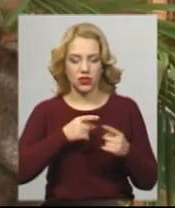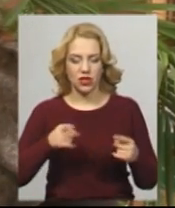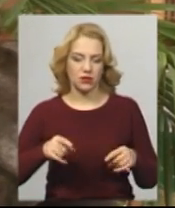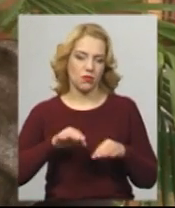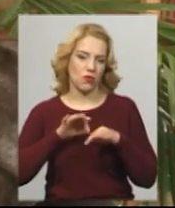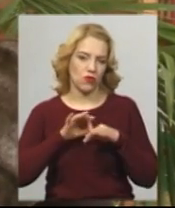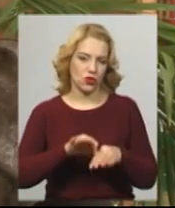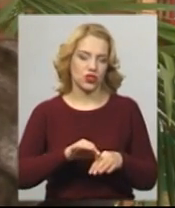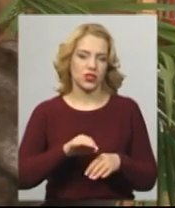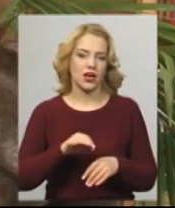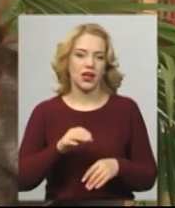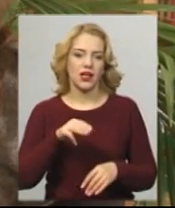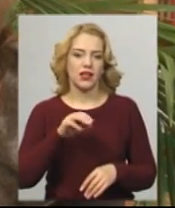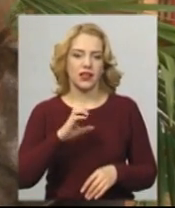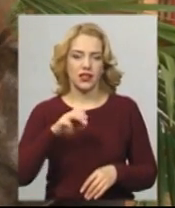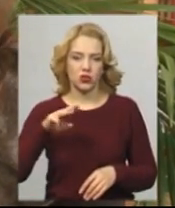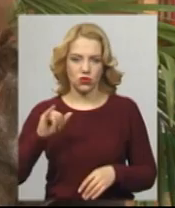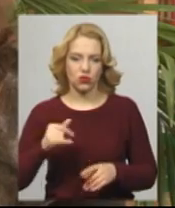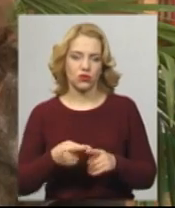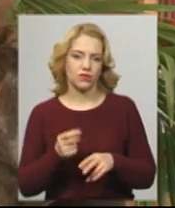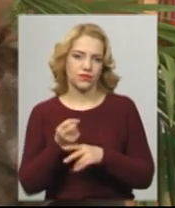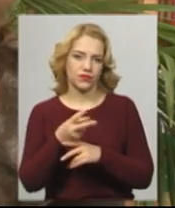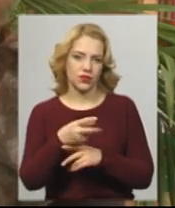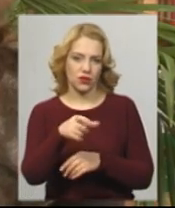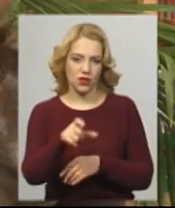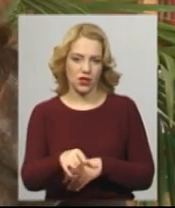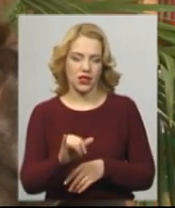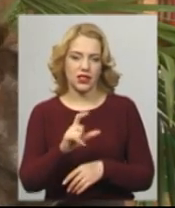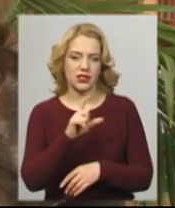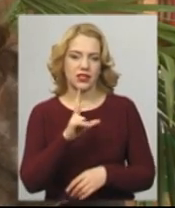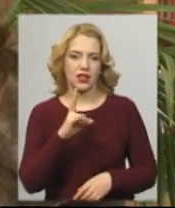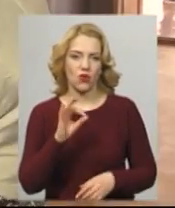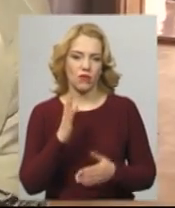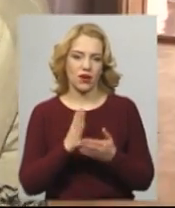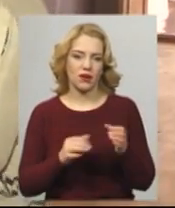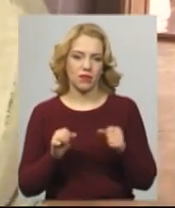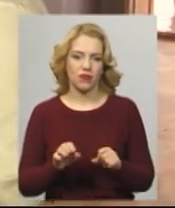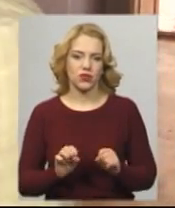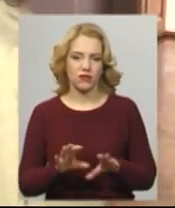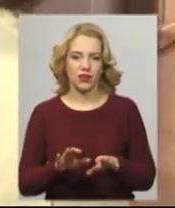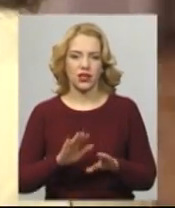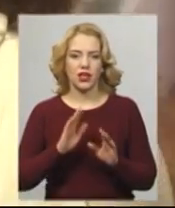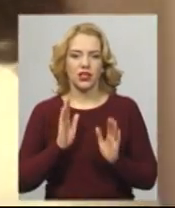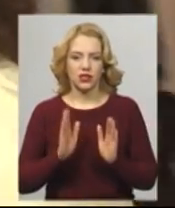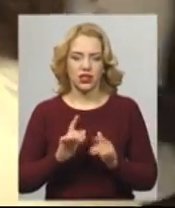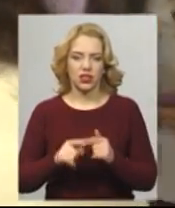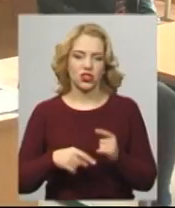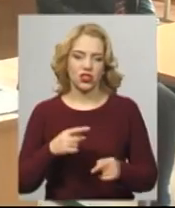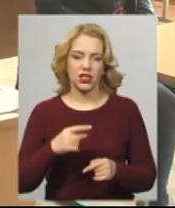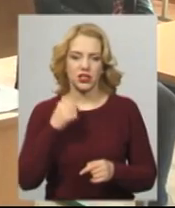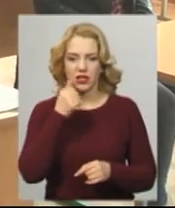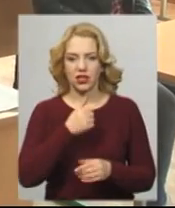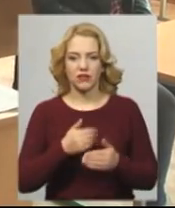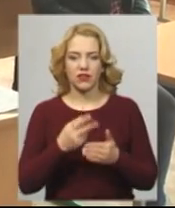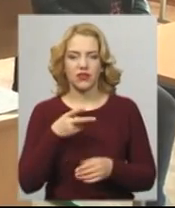на жаль, такий студент вилучається за аудиторією. І ЗНО він має право здавати вже тільки через рік. Від 2007 року таких випадків тут